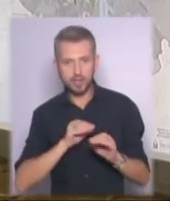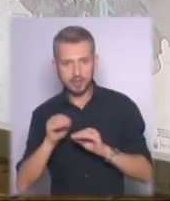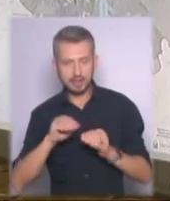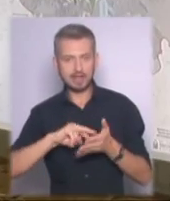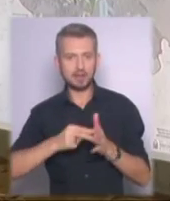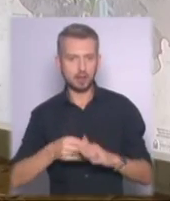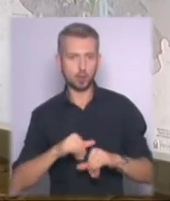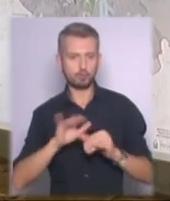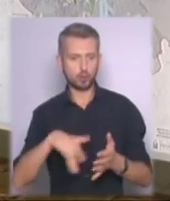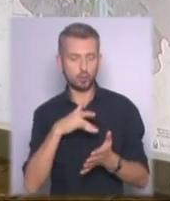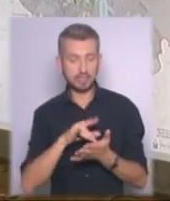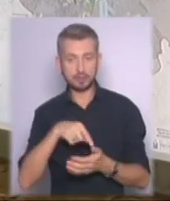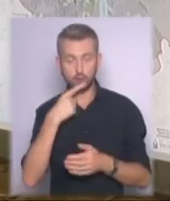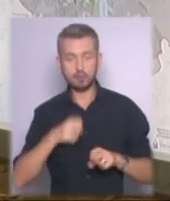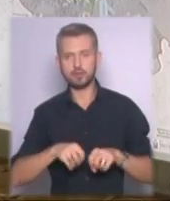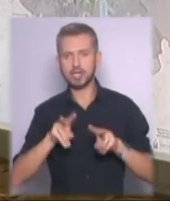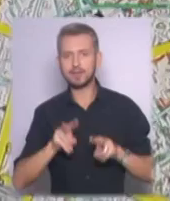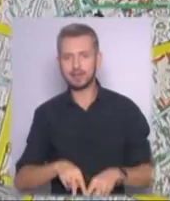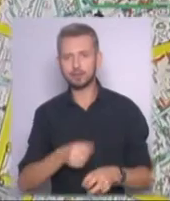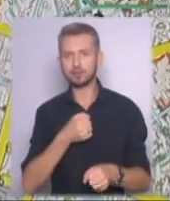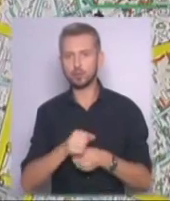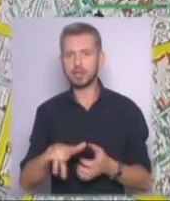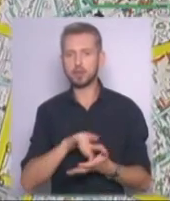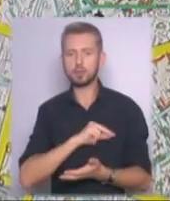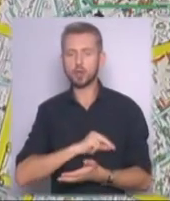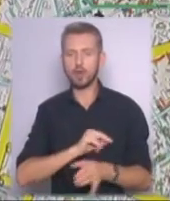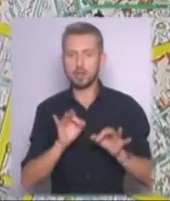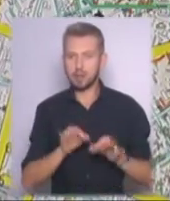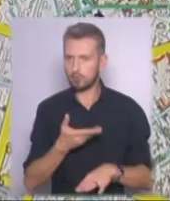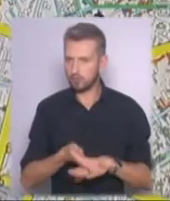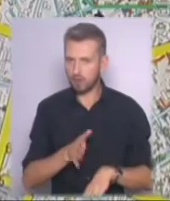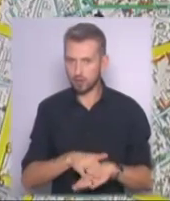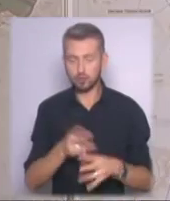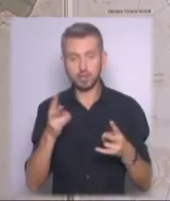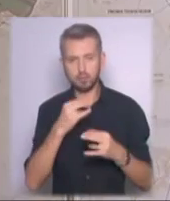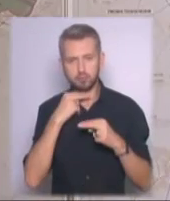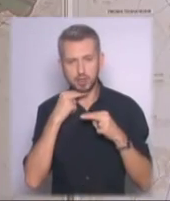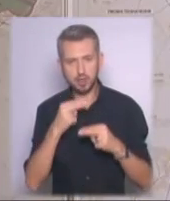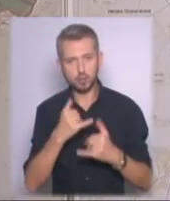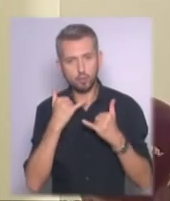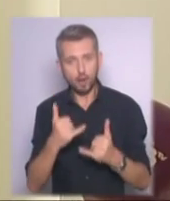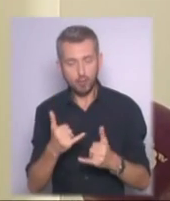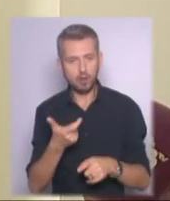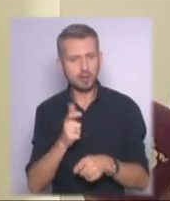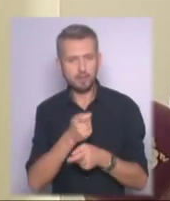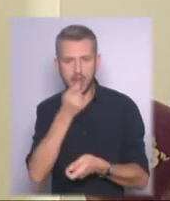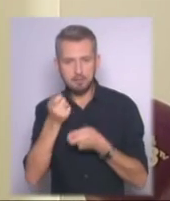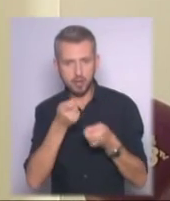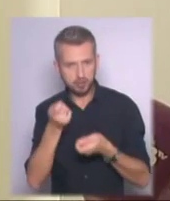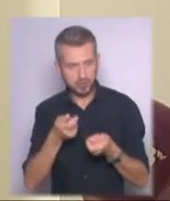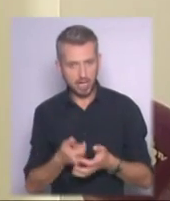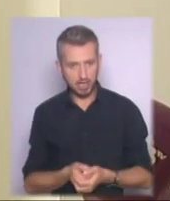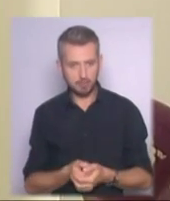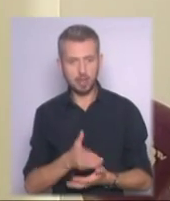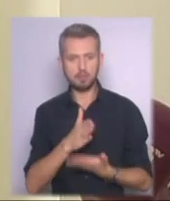міста. За словами фахівців, змусити місто функціонувати правильно не так легко, адже приділити увагу слід навіть найменшим деталям. Ми маємо дуже багато